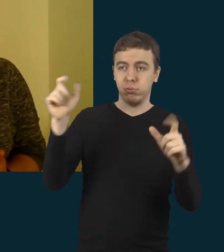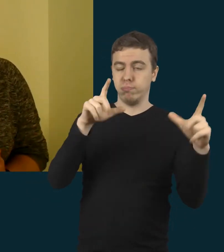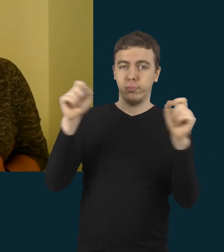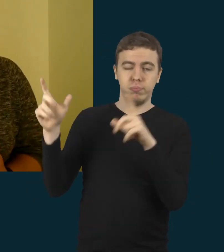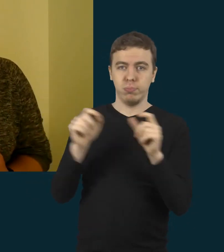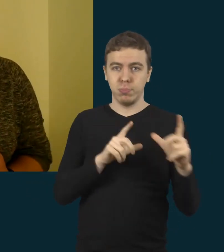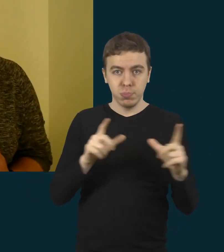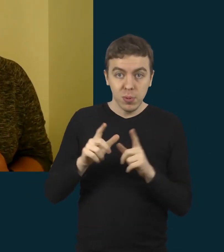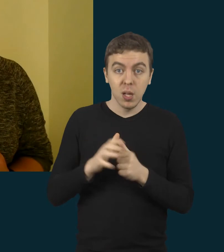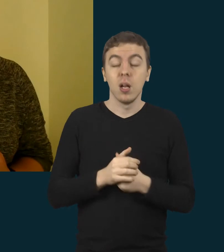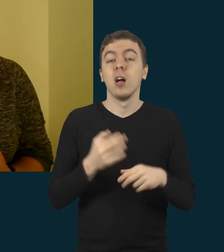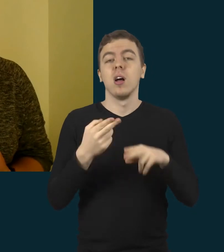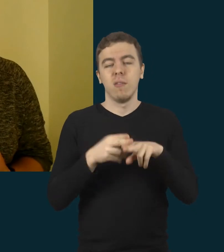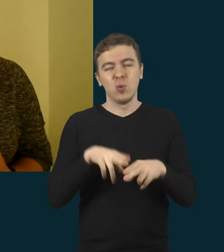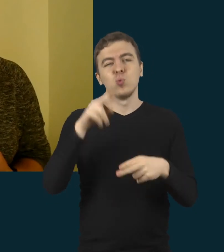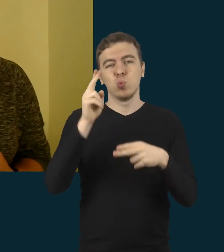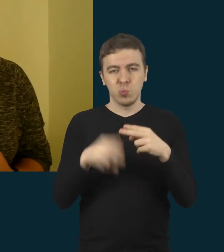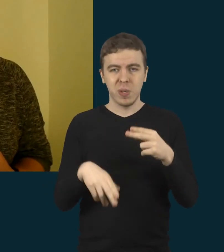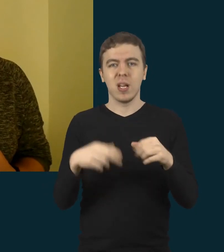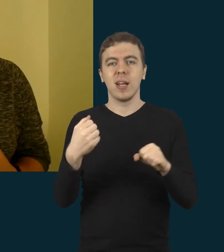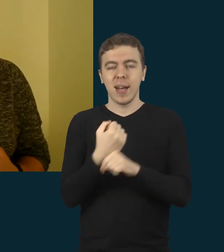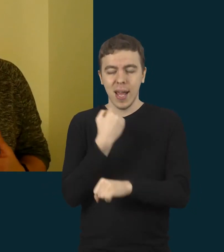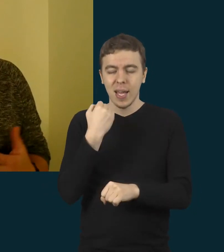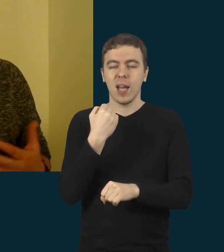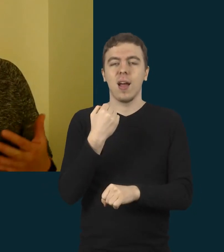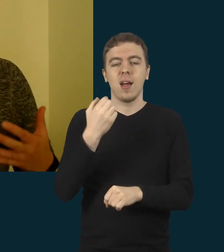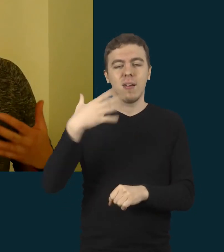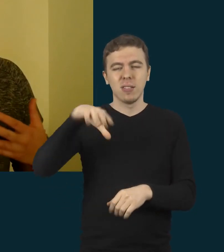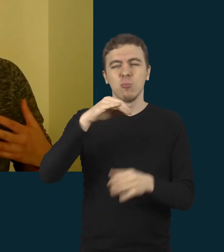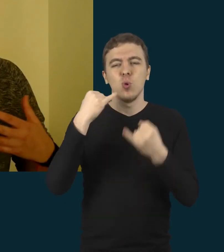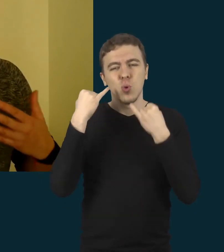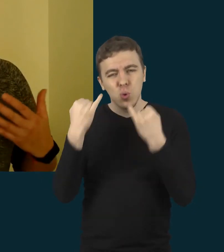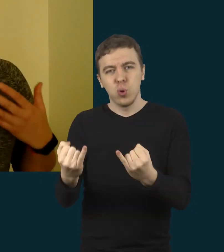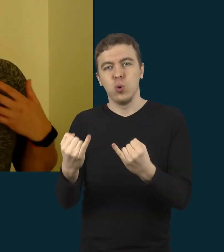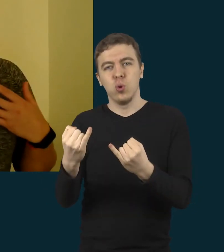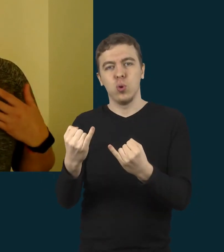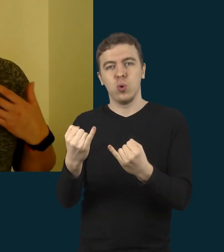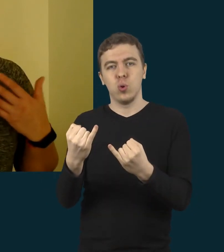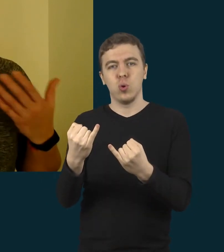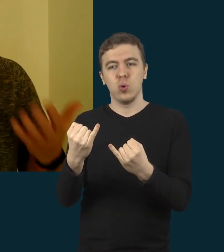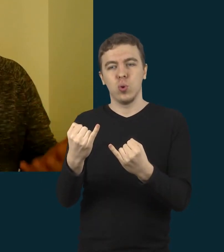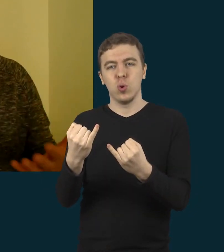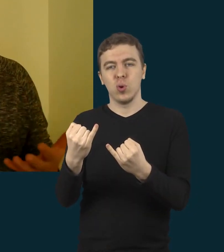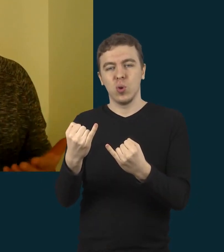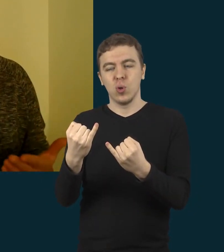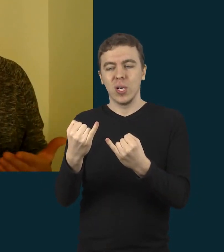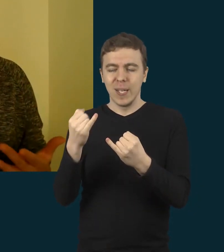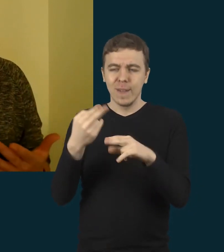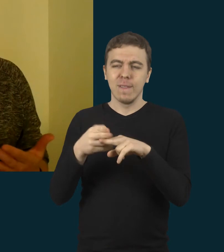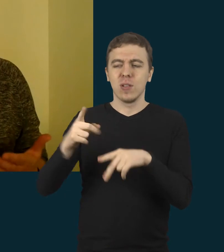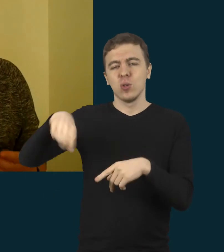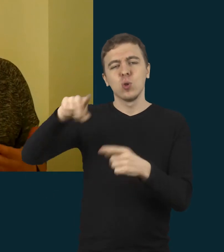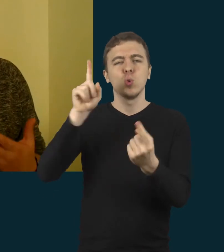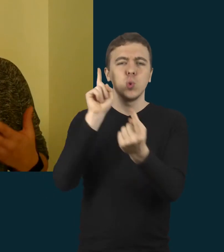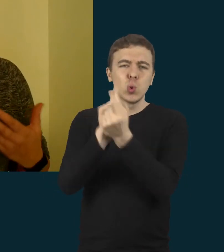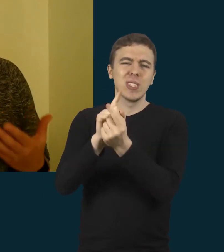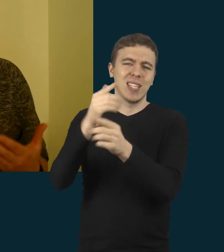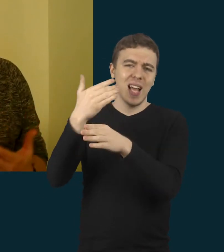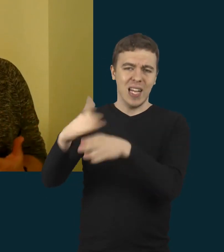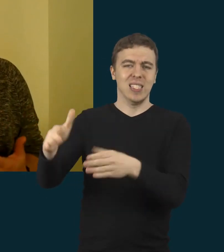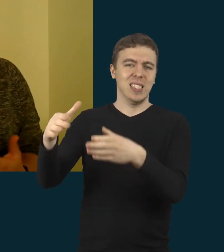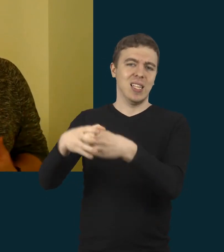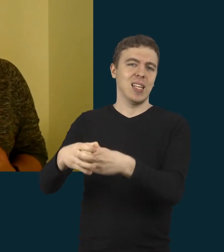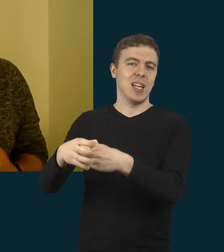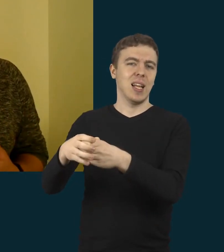Tai nusprendėm, kad vis dėlto reikia vaikams atiduoti tokį indėlį ir susitikti su jais atskirai.